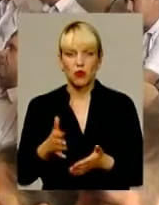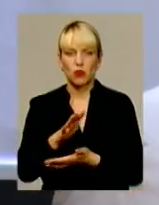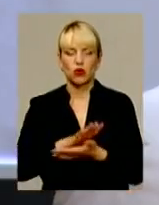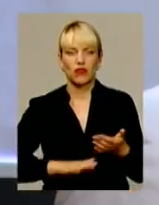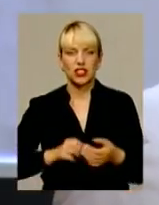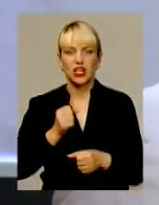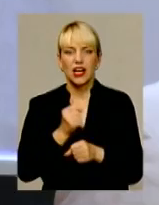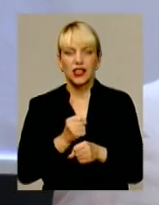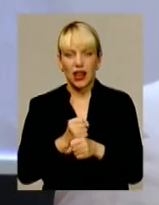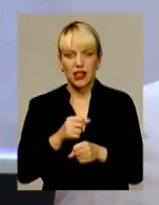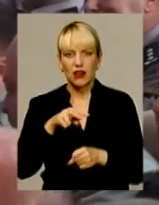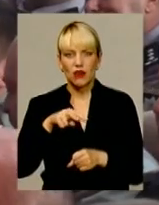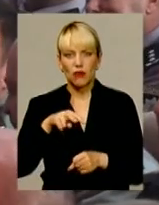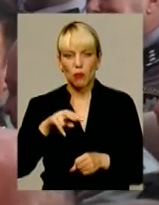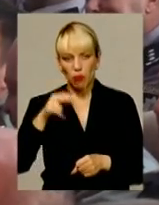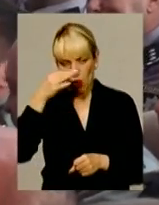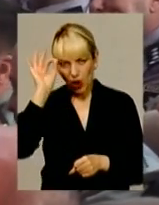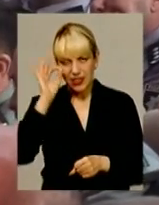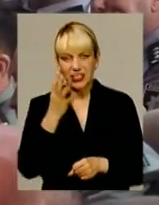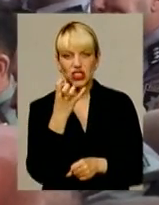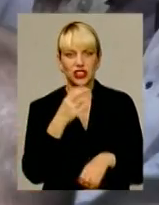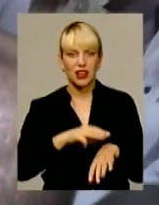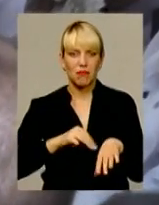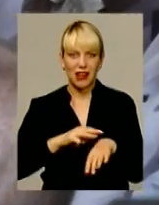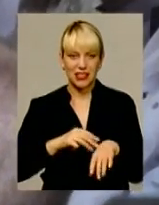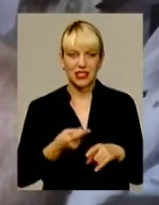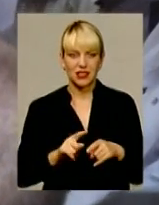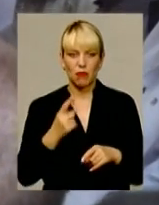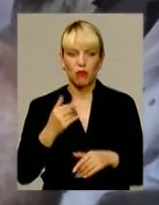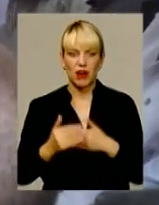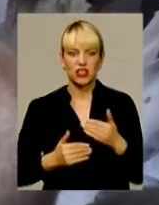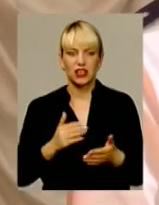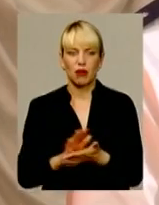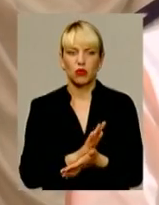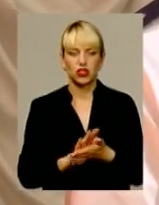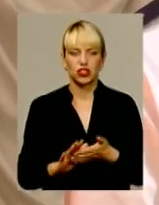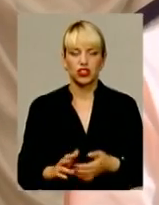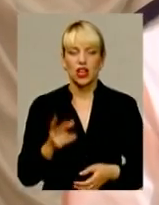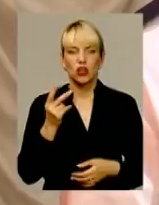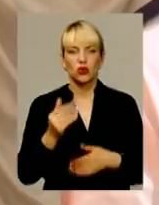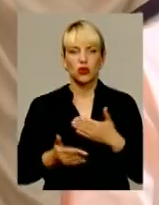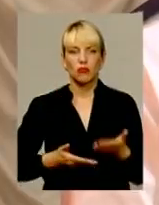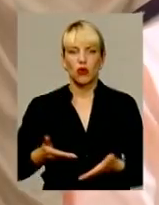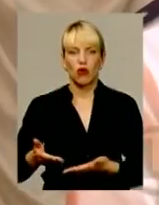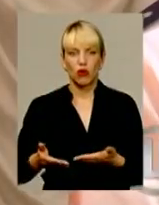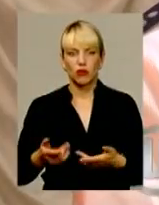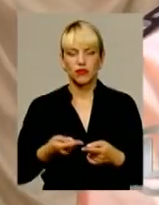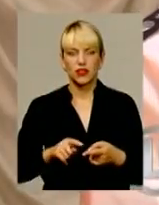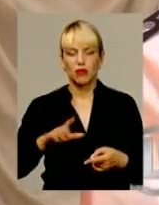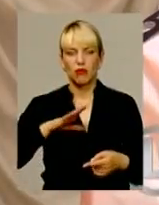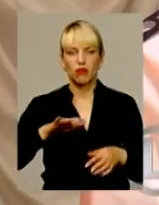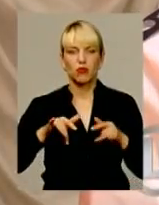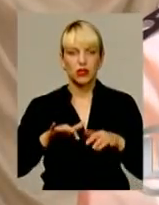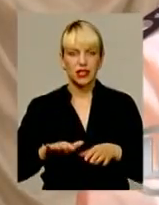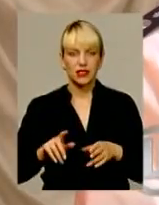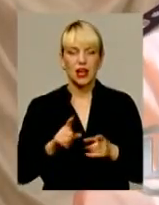400 правоохоронців Хмельниччини. І це був лише перший етап очищення. Другим кроком – це був процес